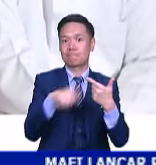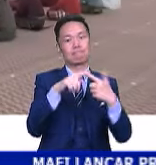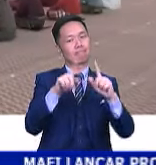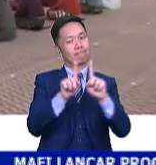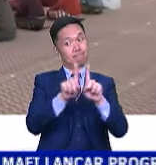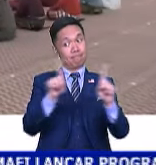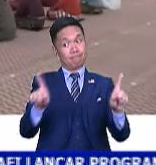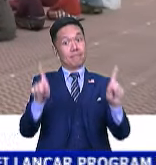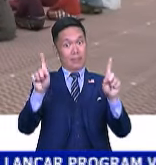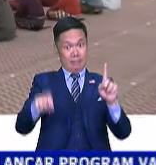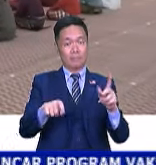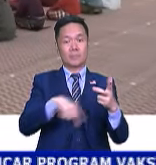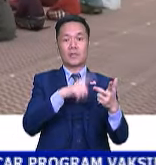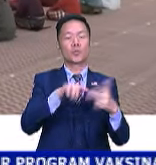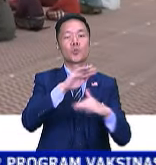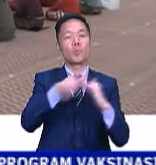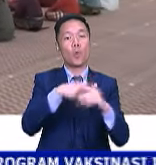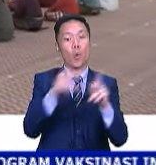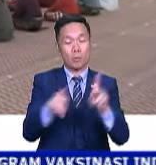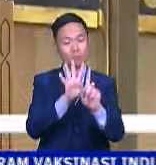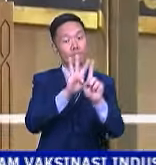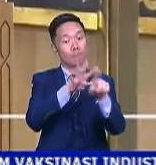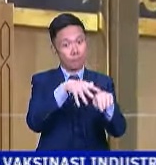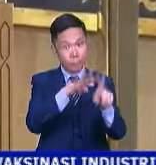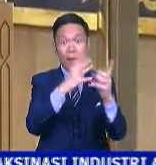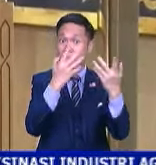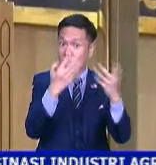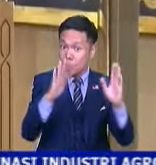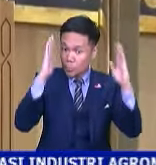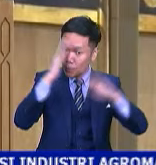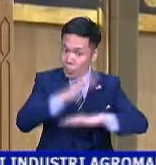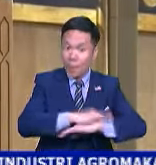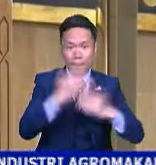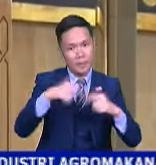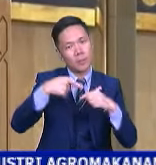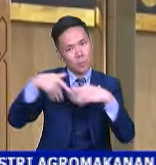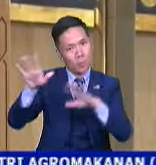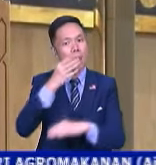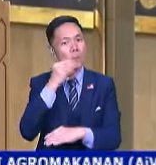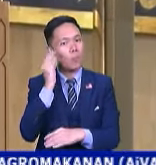dan juga pastikan jemaah terus pulang setelah selesai solat.